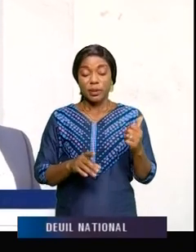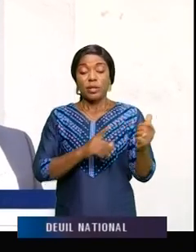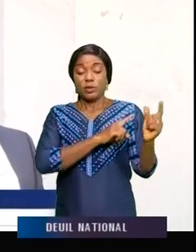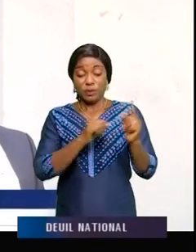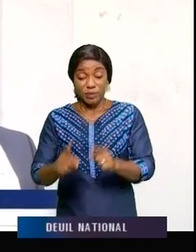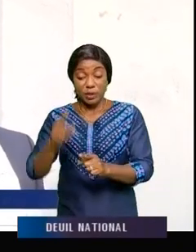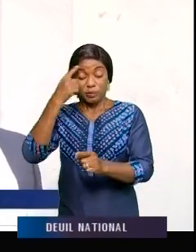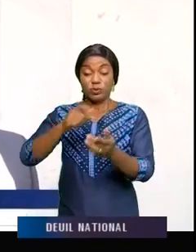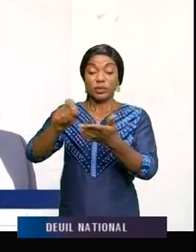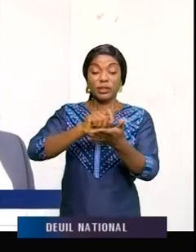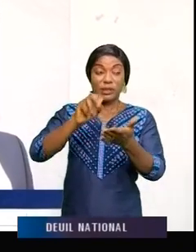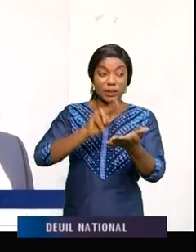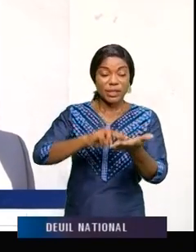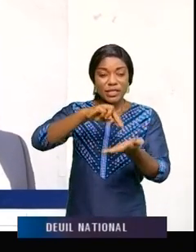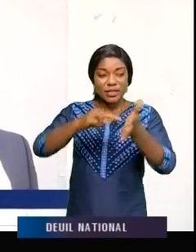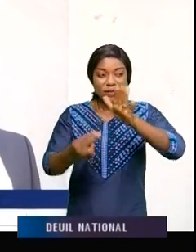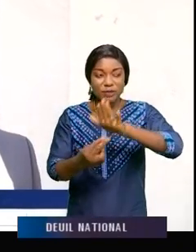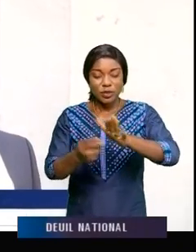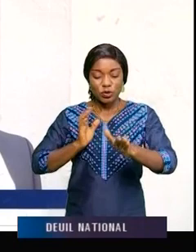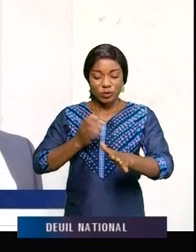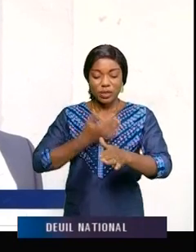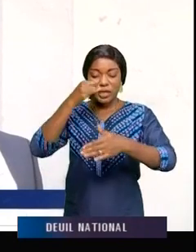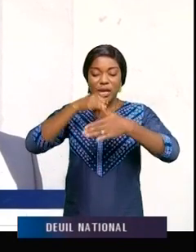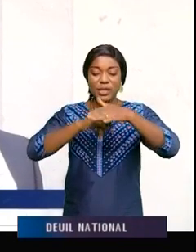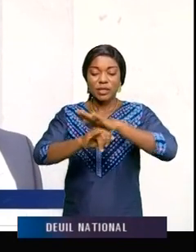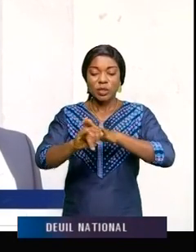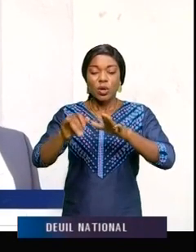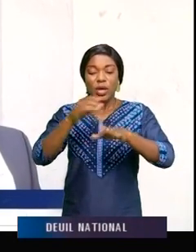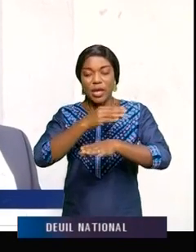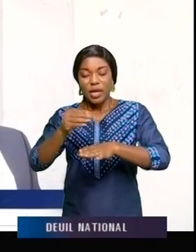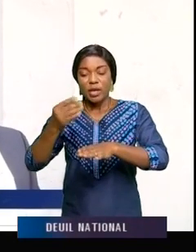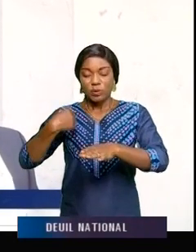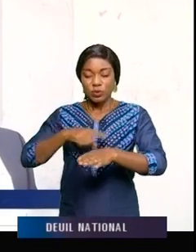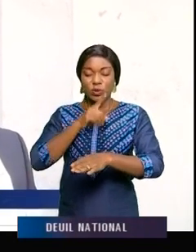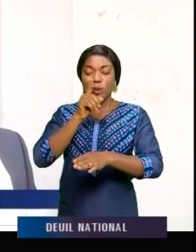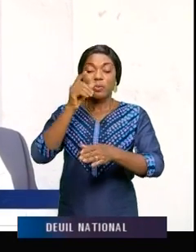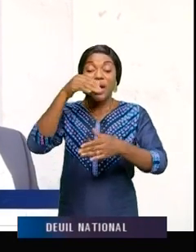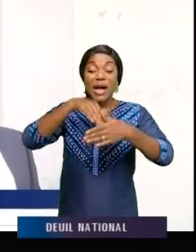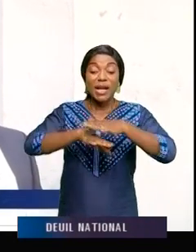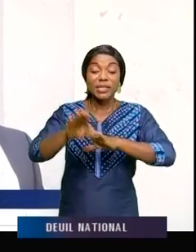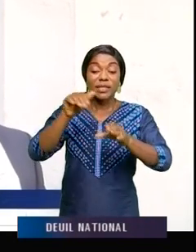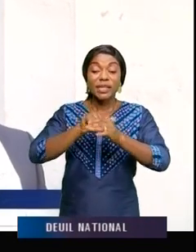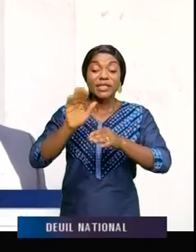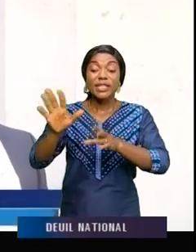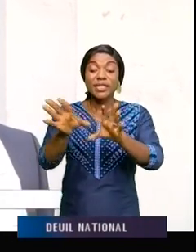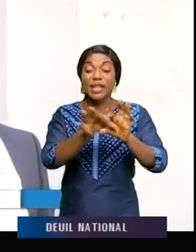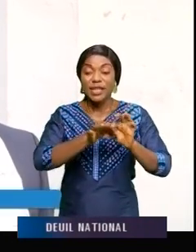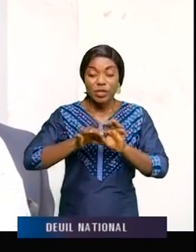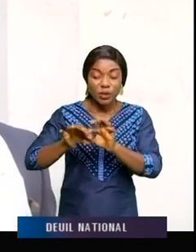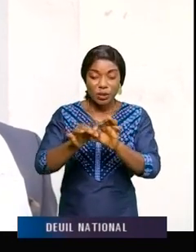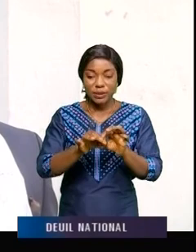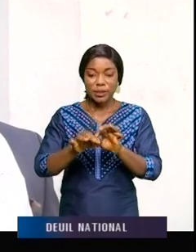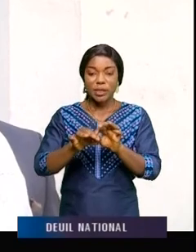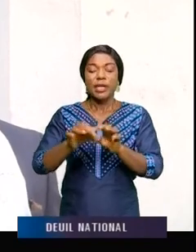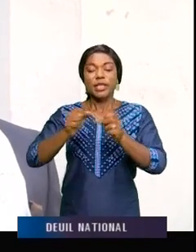qui s'amorise donc notre entrée dans cette alliance de forces qui vont défendre le